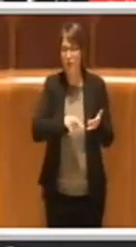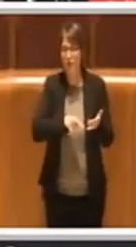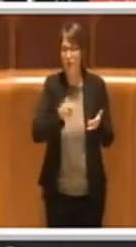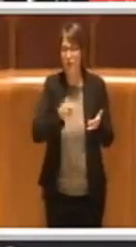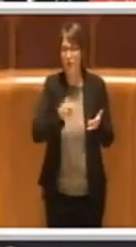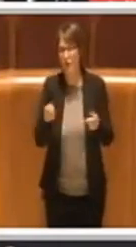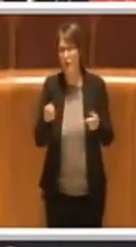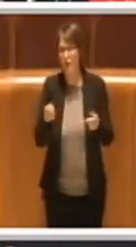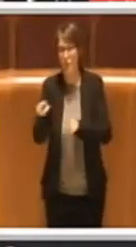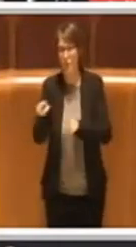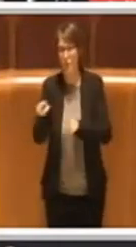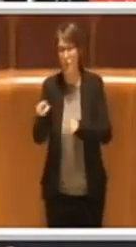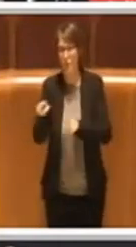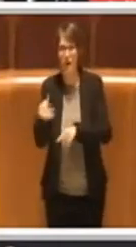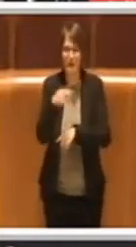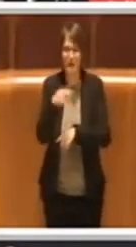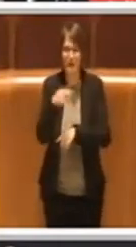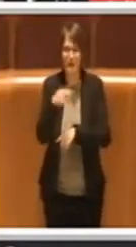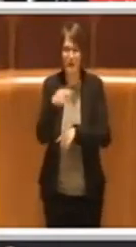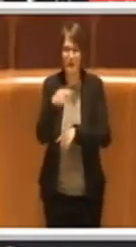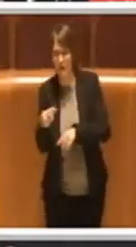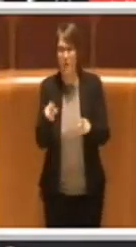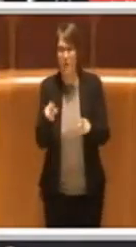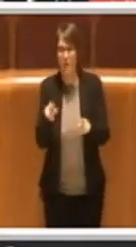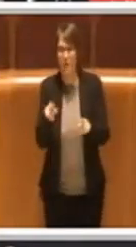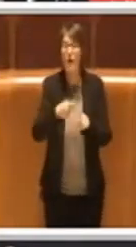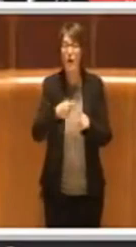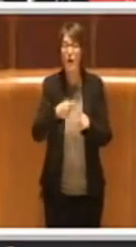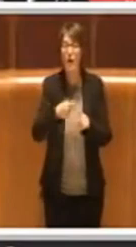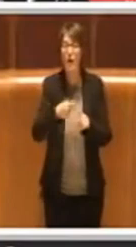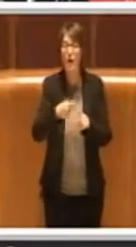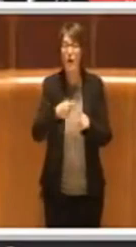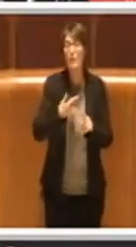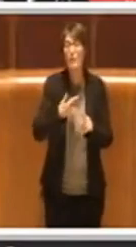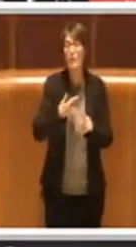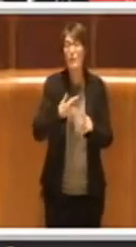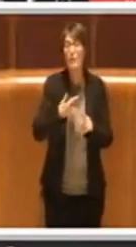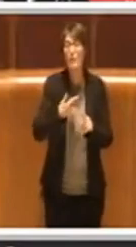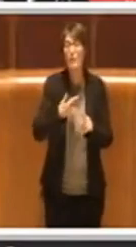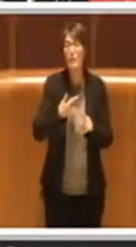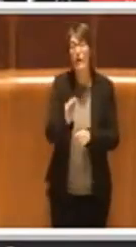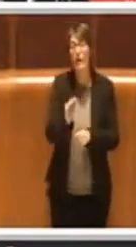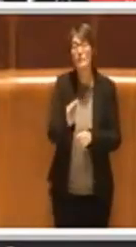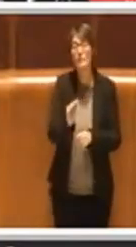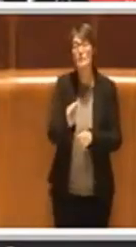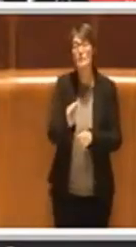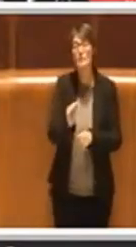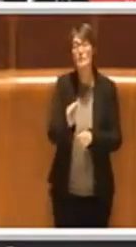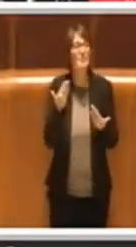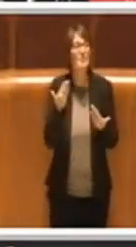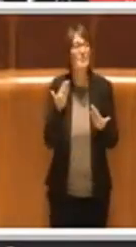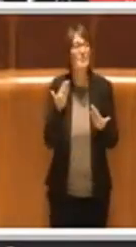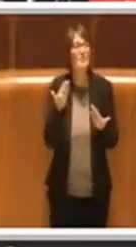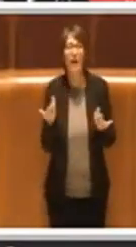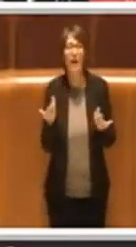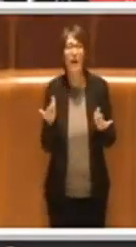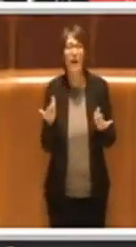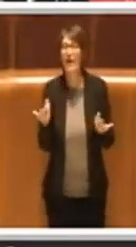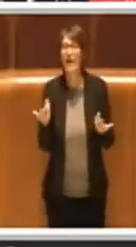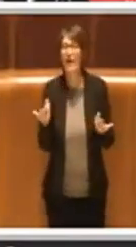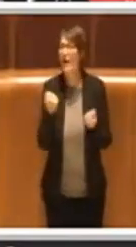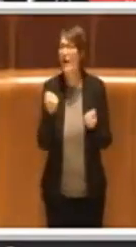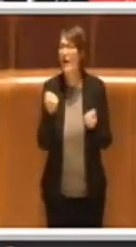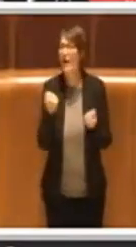appunto avevamo chiesto di porre in essere un'attività di affissione oppure proiezioni che celebrassero